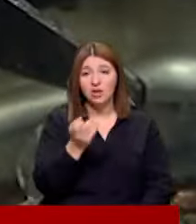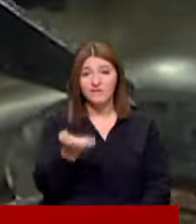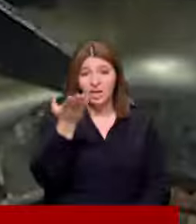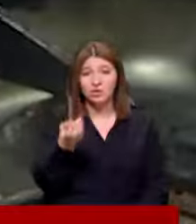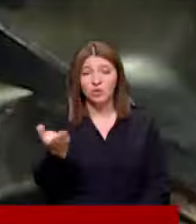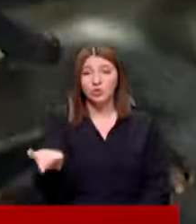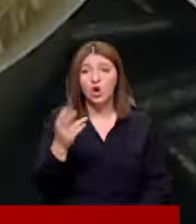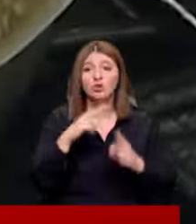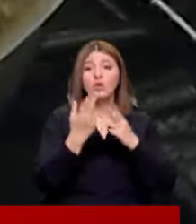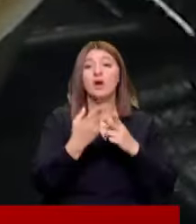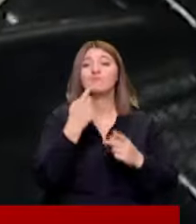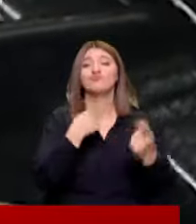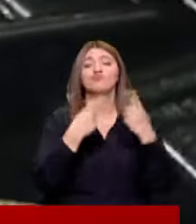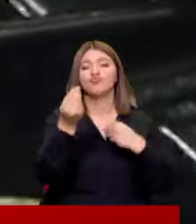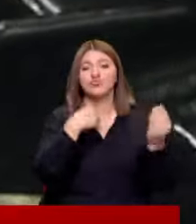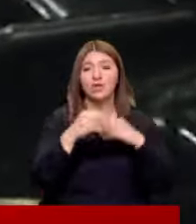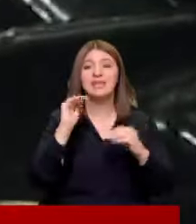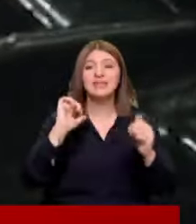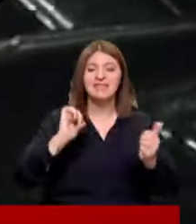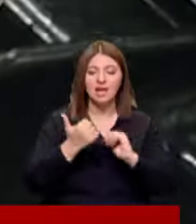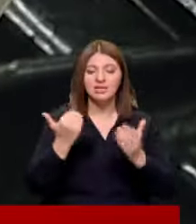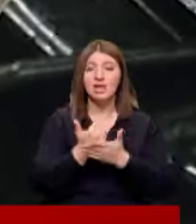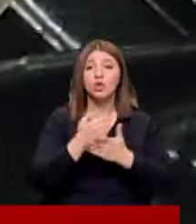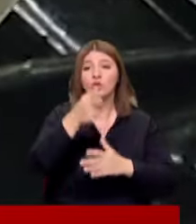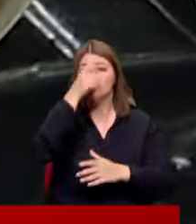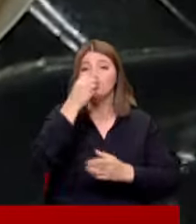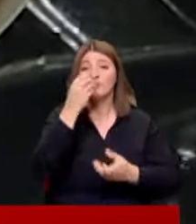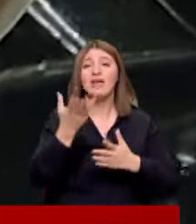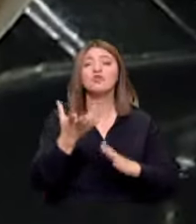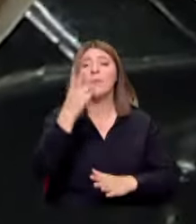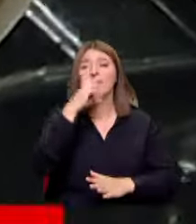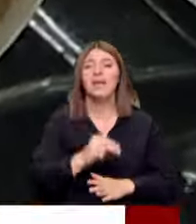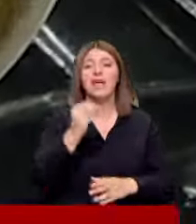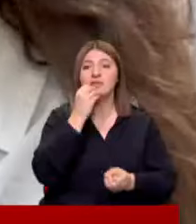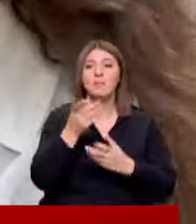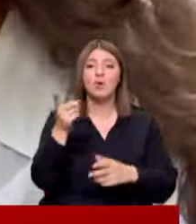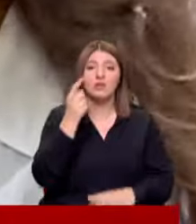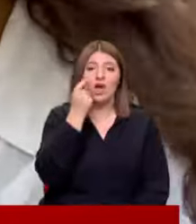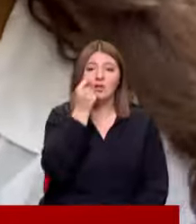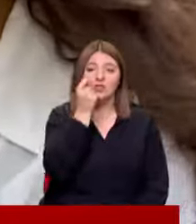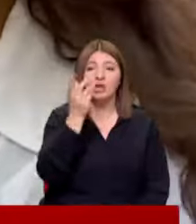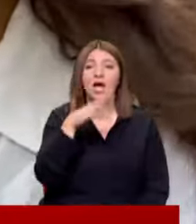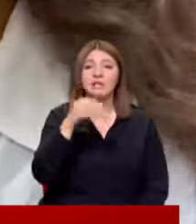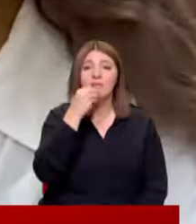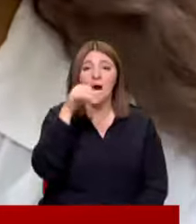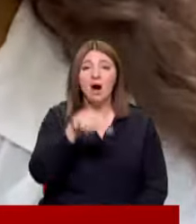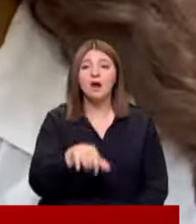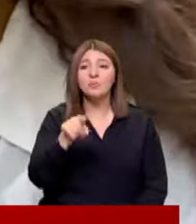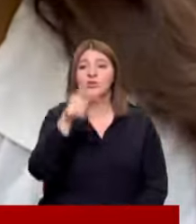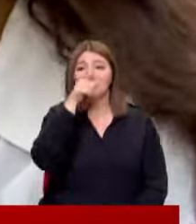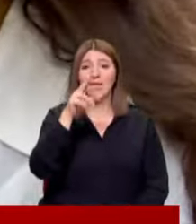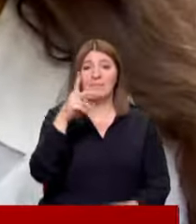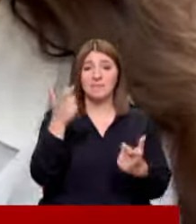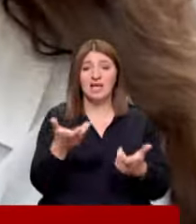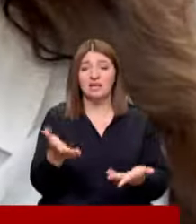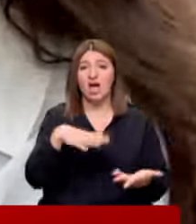yaşıyor Dünya tadını çıkarırken dar gelirli Türk mutfağının çok sevilen yemeği Hünkar beğendiğe de hasret Herkesin yemesin hak yani bunu Türkiye gibi